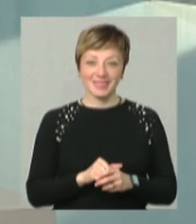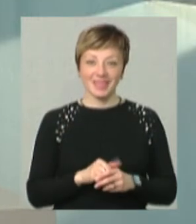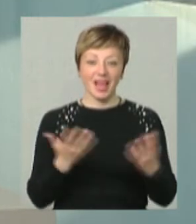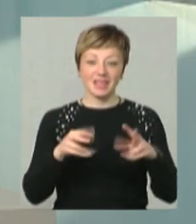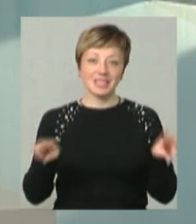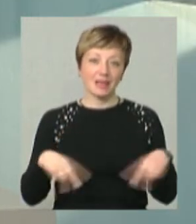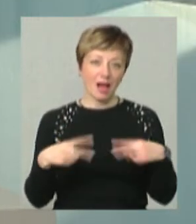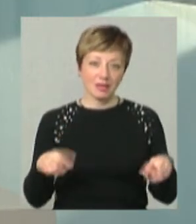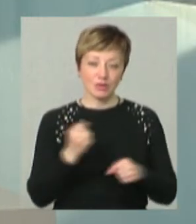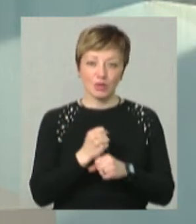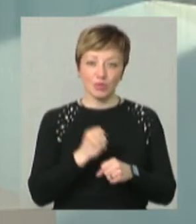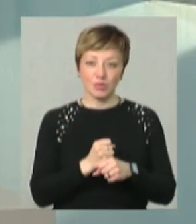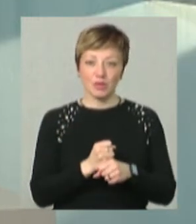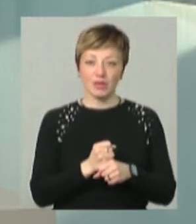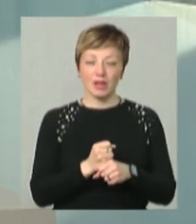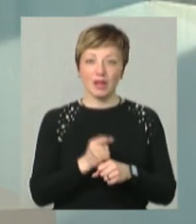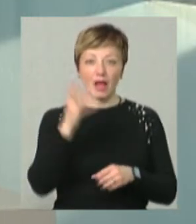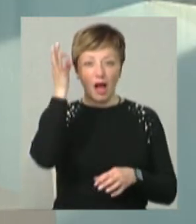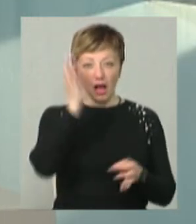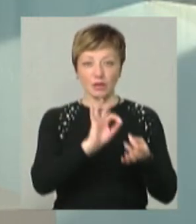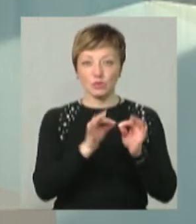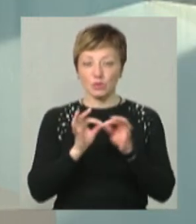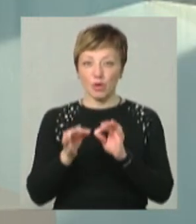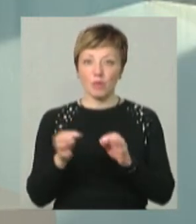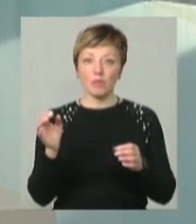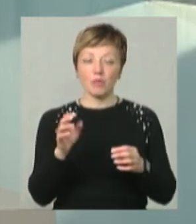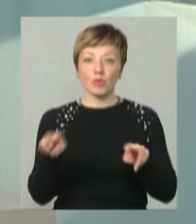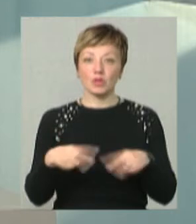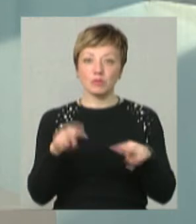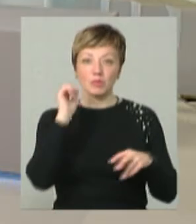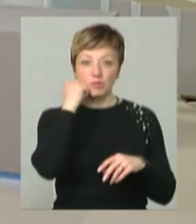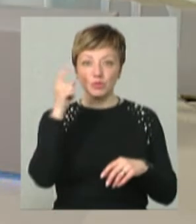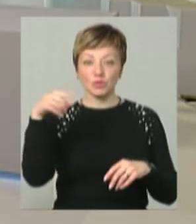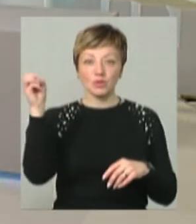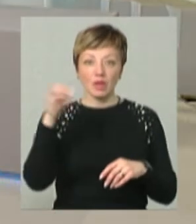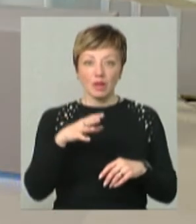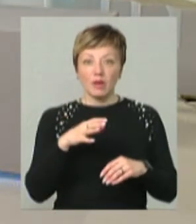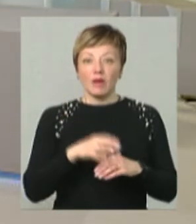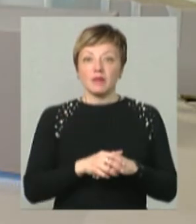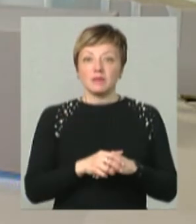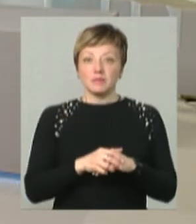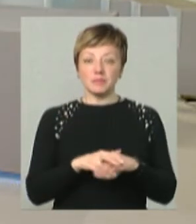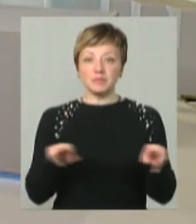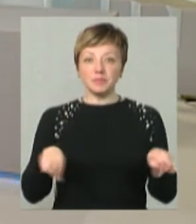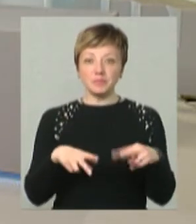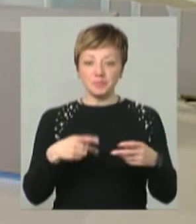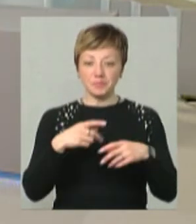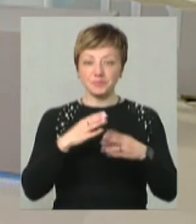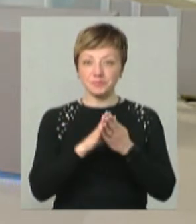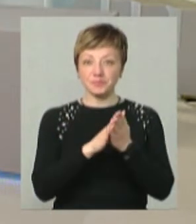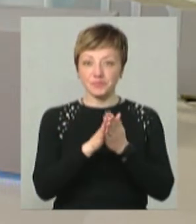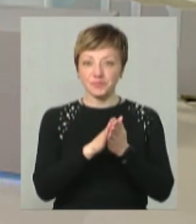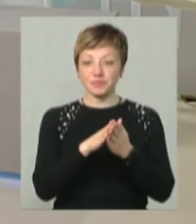якісь танці робимо на асоціації, протанцюй бабусею, протанцюй сонячком, чи протанцюй там вірьовочкою,